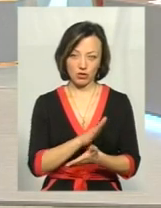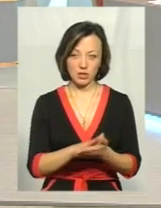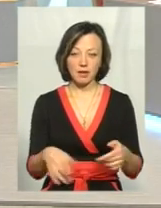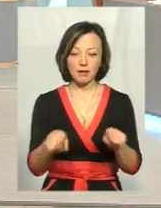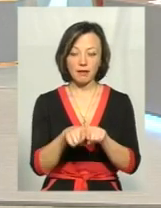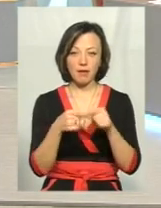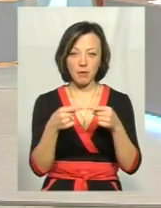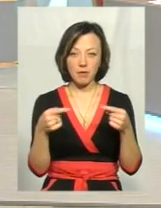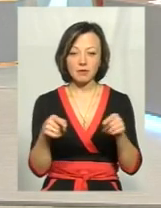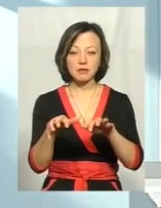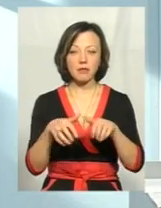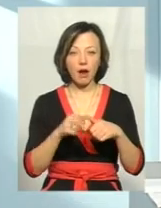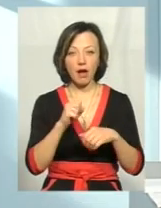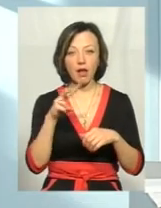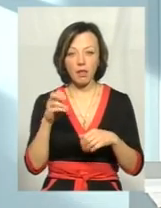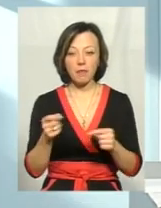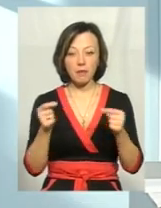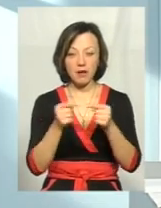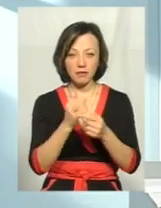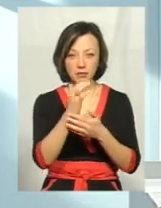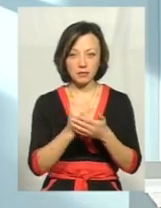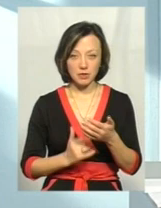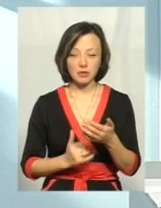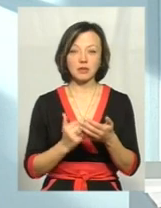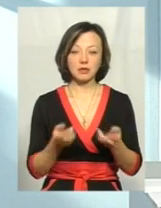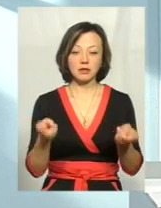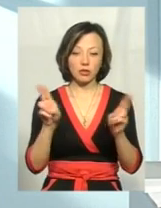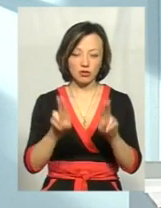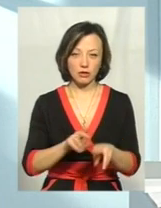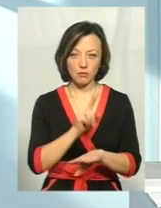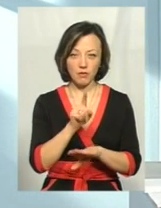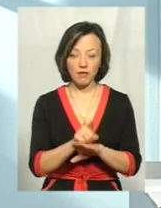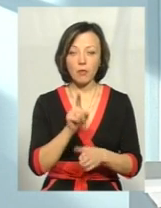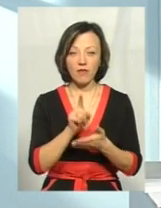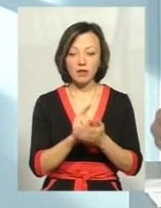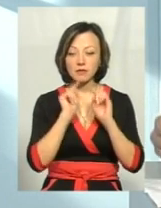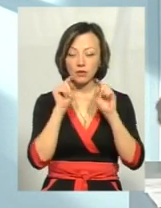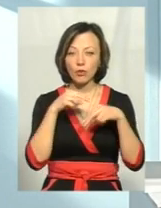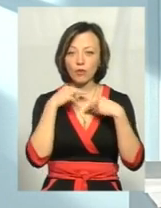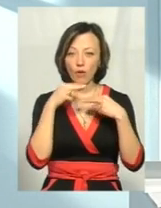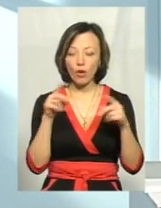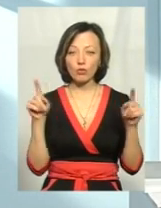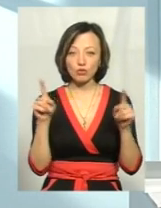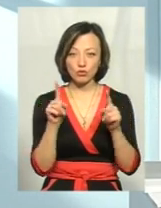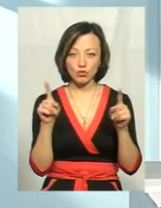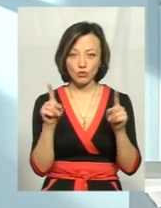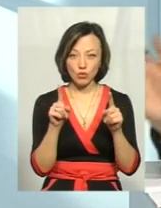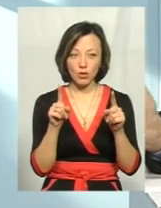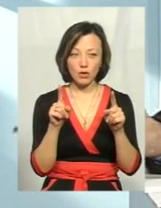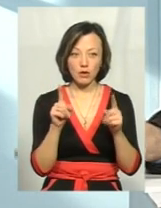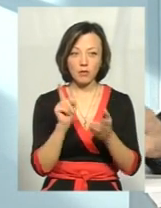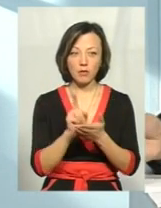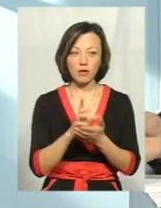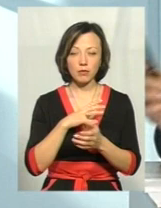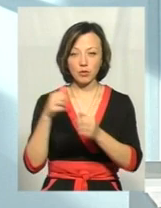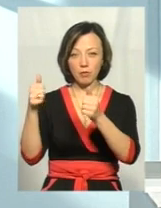Так, певні елементи вона забирає, але певний набір мікроелементів і елементів повинен залишатися. Тому я звертаю увагу, що з боку повинен